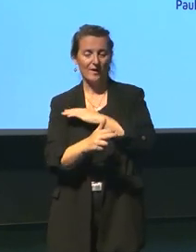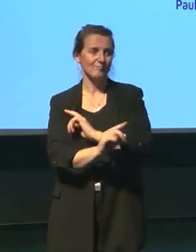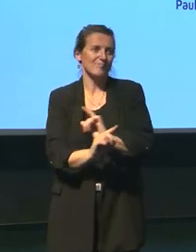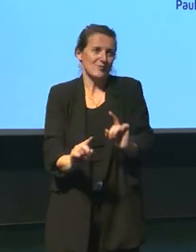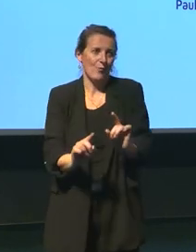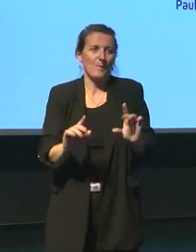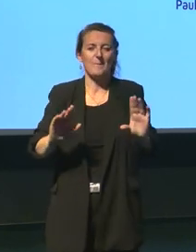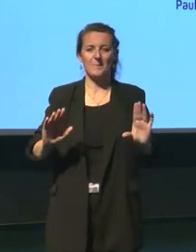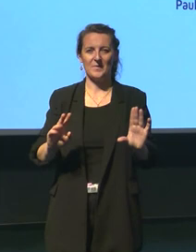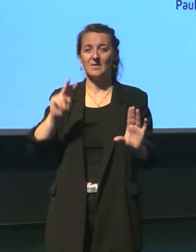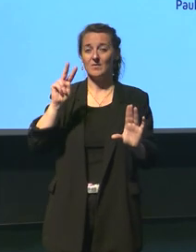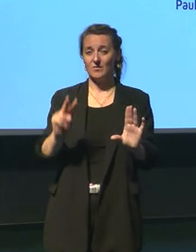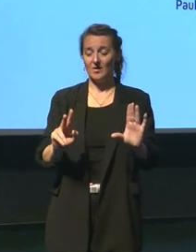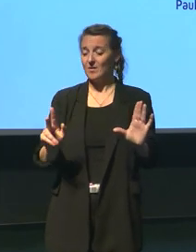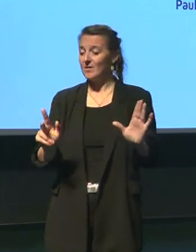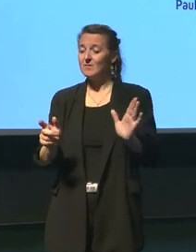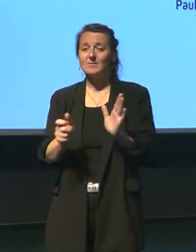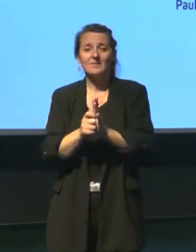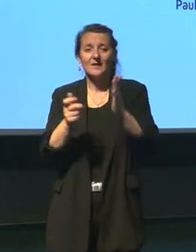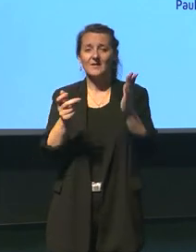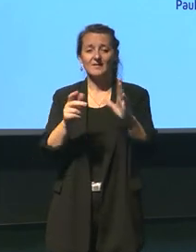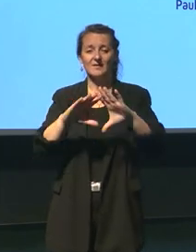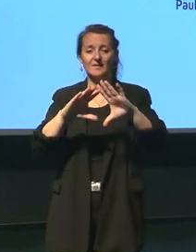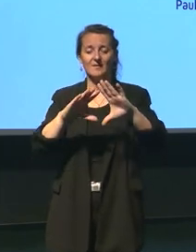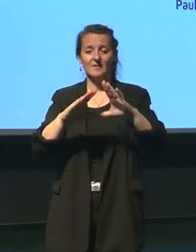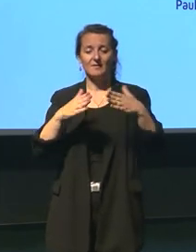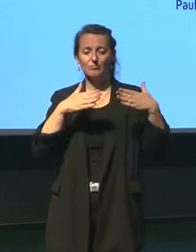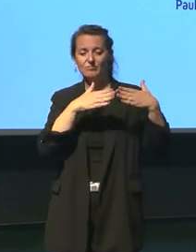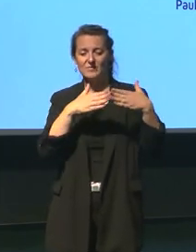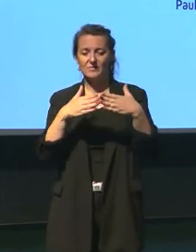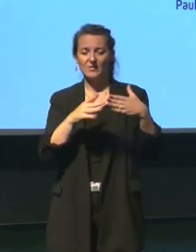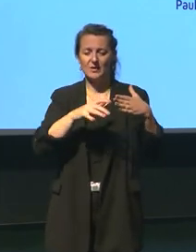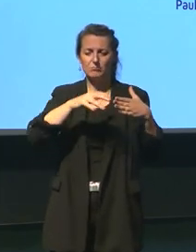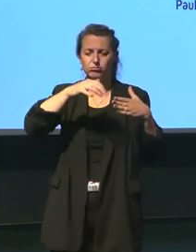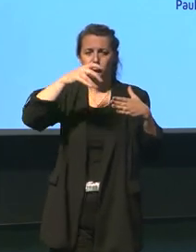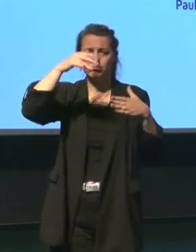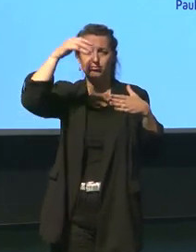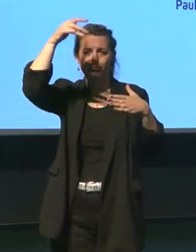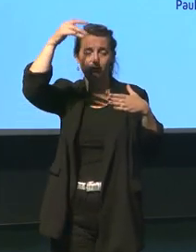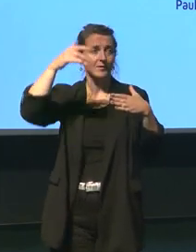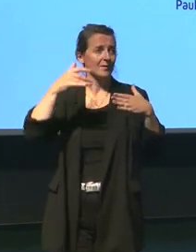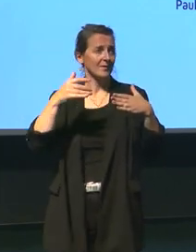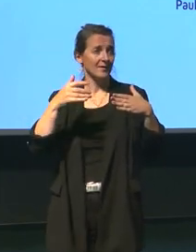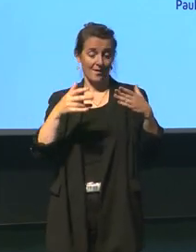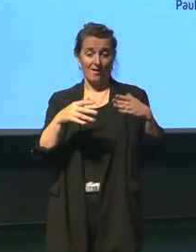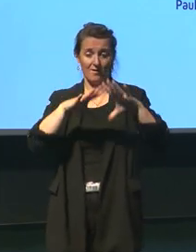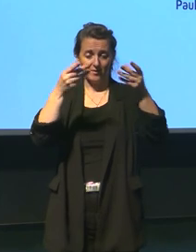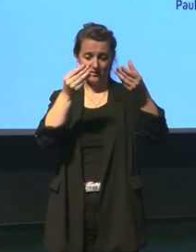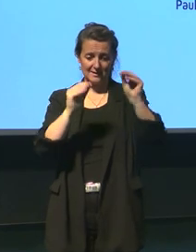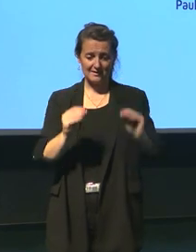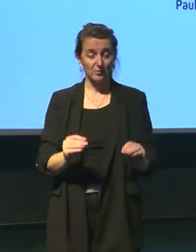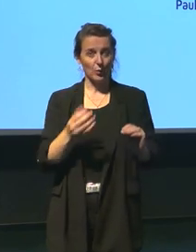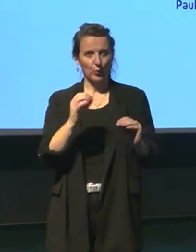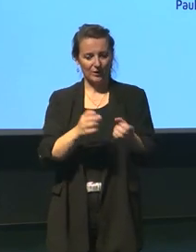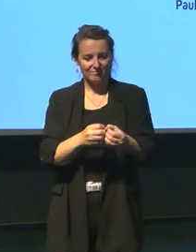quand il participait aux descriptions des navires à vapeur bien sûr ça s'est complètement développé également pour le chemin de fer